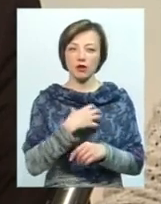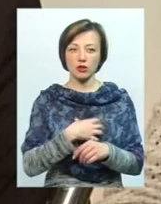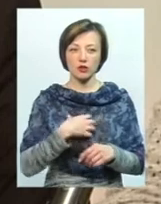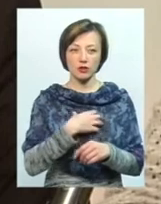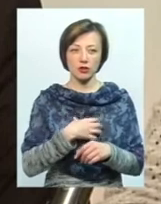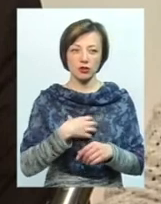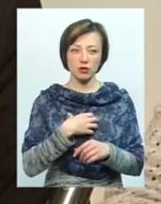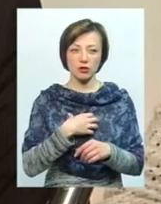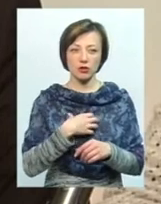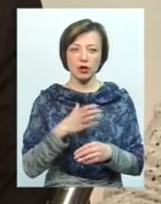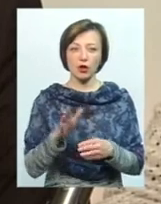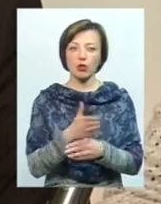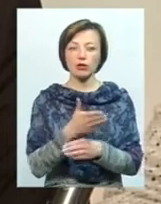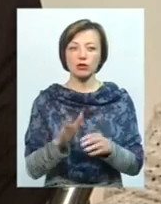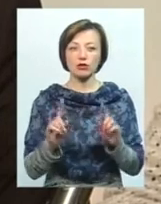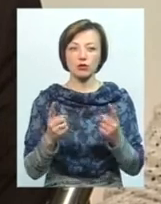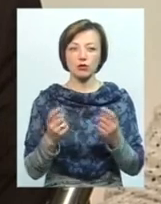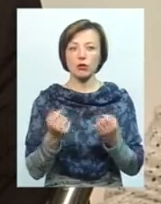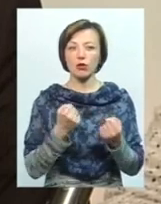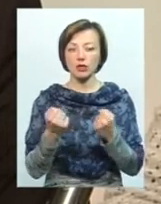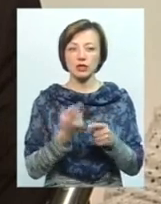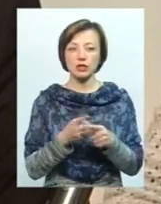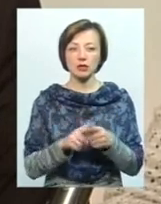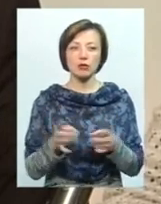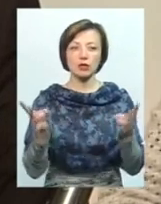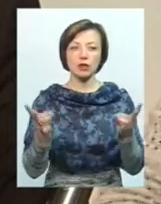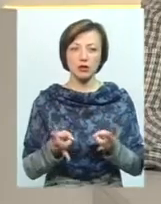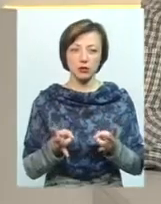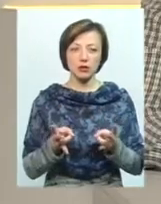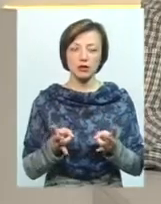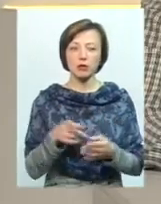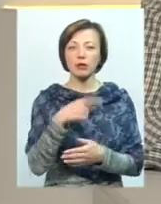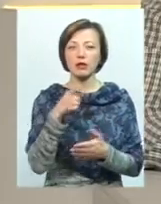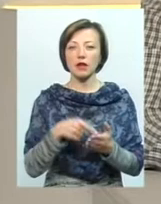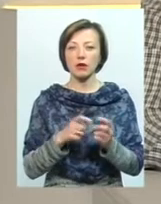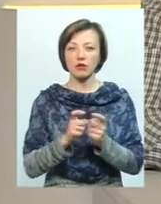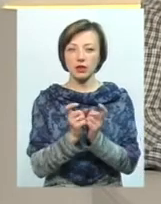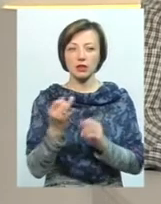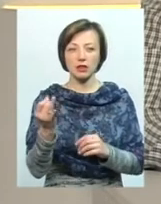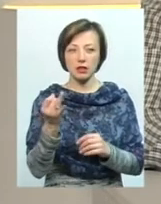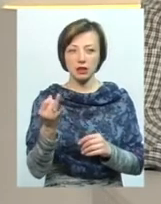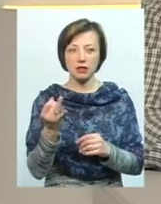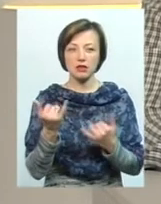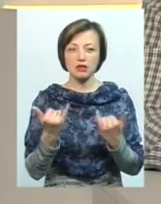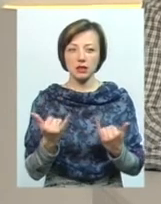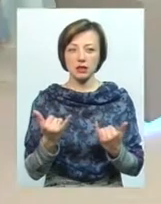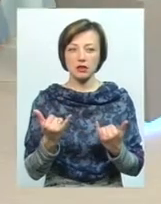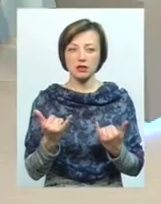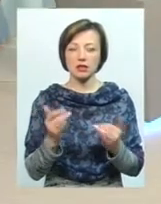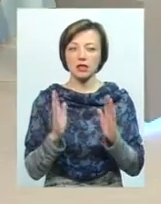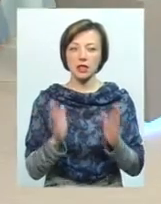розділ, тому що боротися з цим потрібно. Питання конфлікту інтересів зараз, воно, ну, тільки